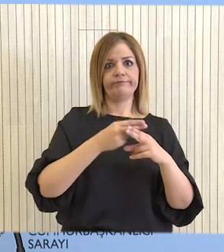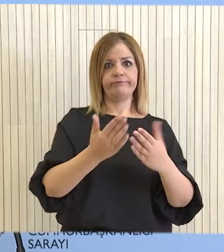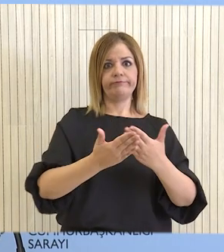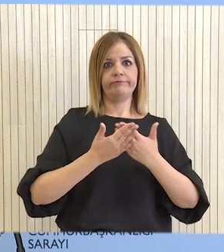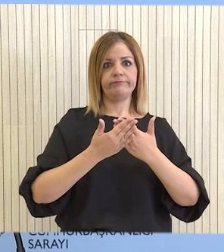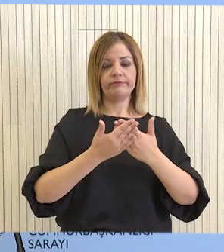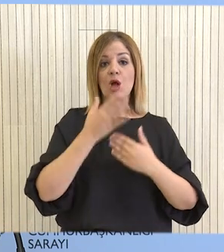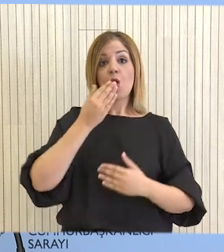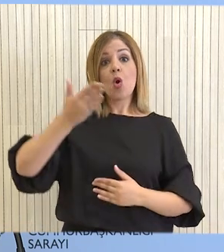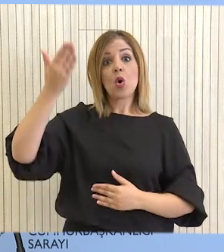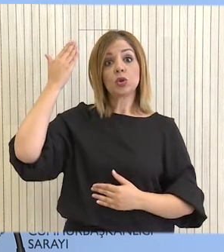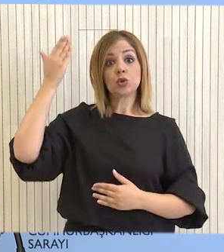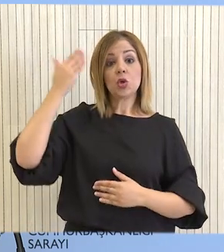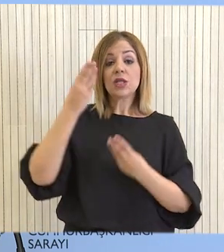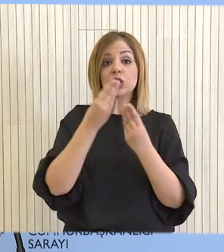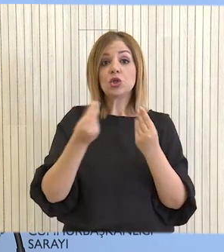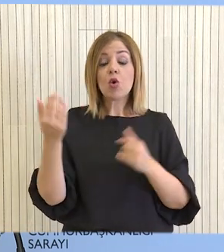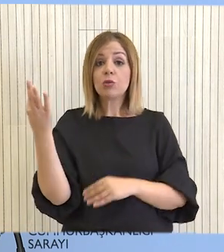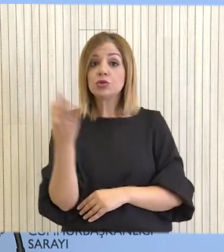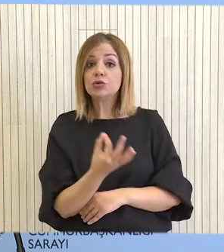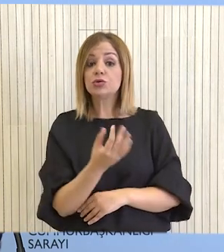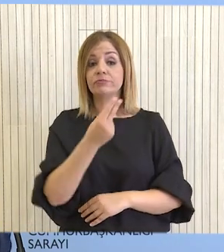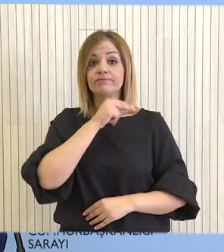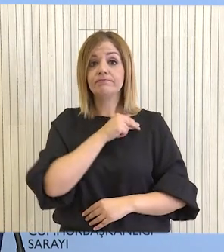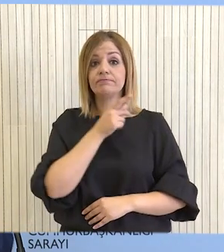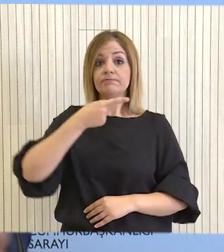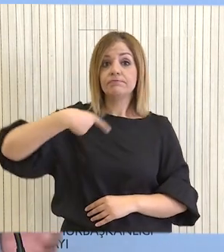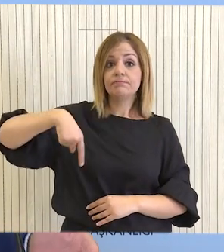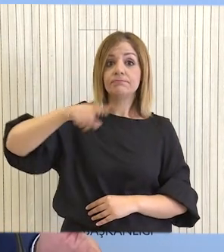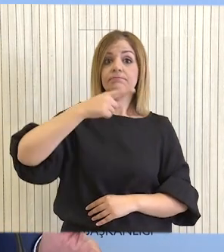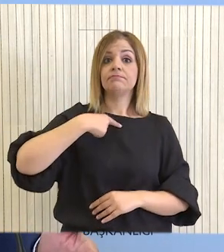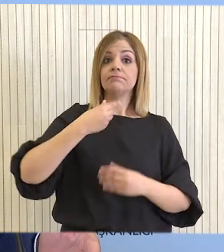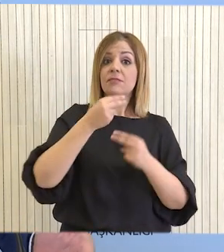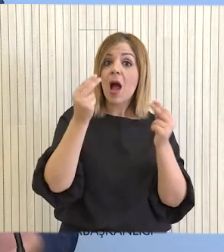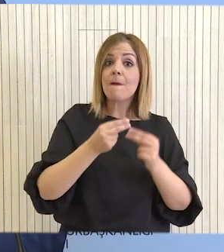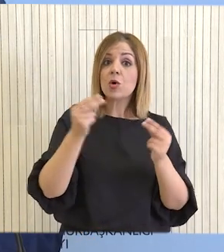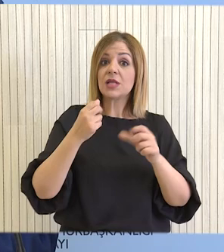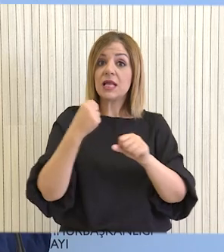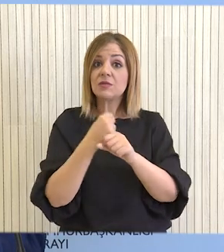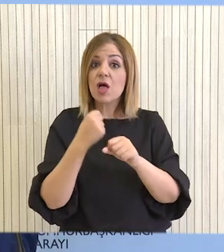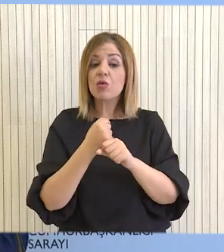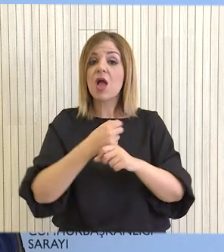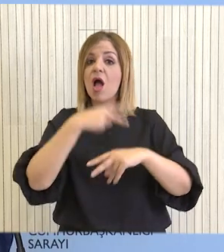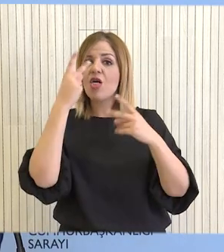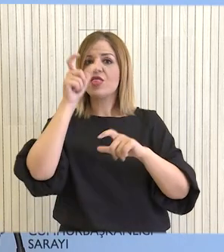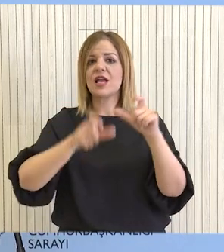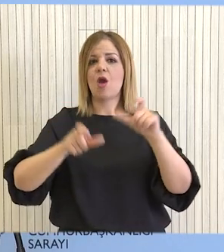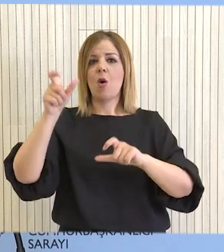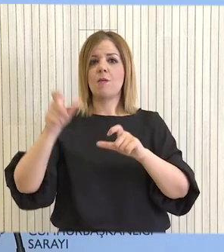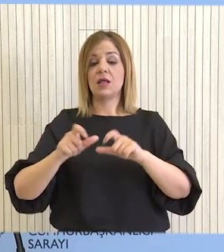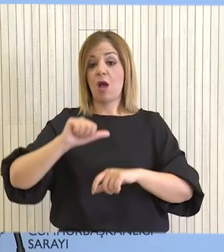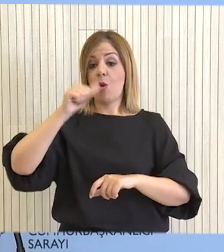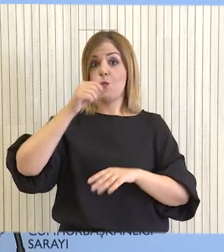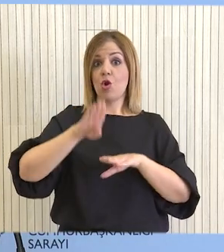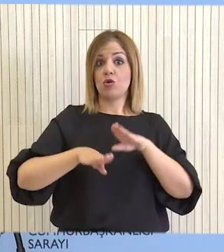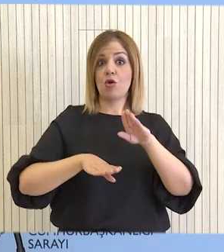αυτή αξιοποιείται με τον κατάλληλο τρόπο και πάντοτε προς όφελος και της αποδοτικότητας των εργαζομένων αλλά και των δικαιωμάτων τους Το πρώτο